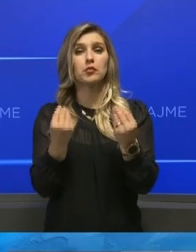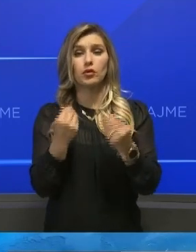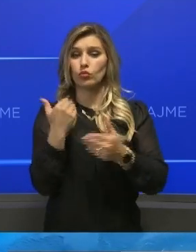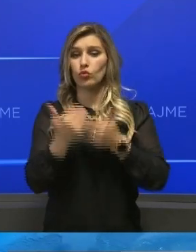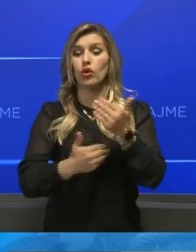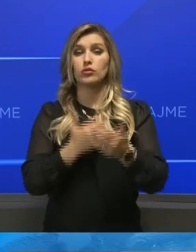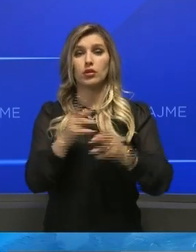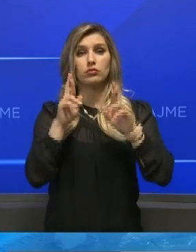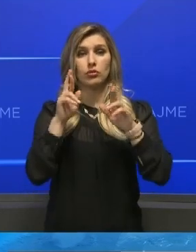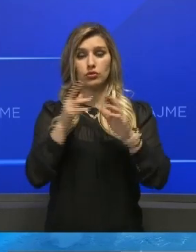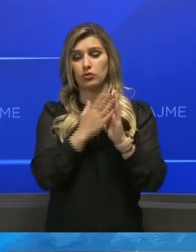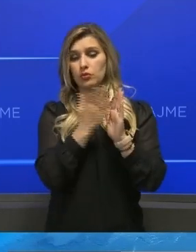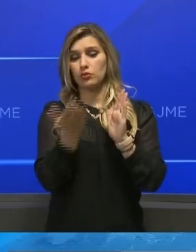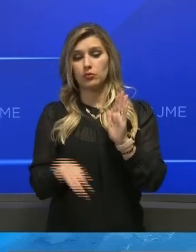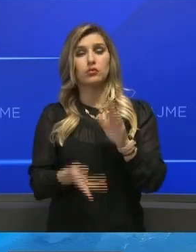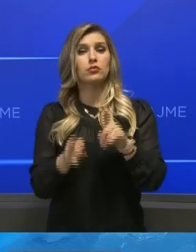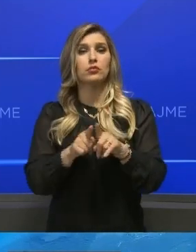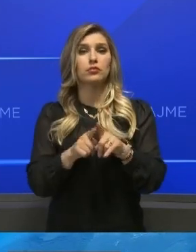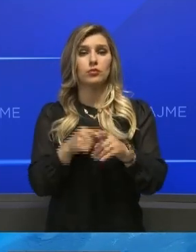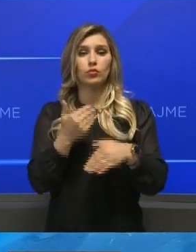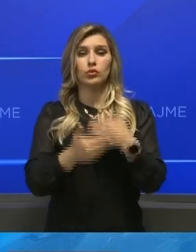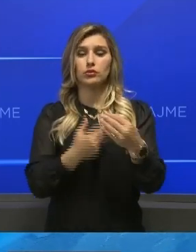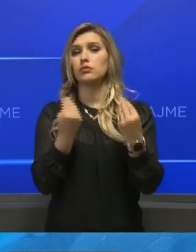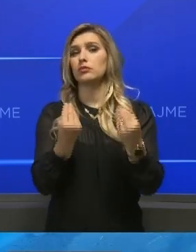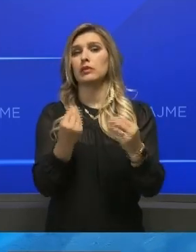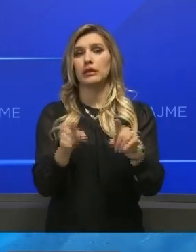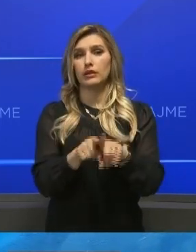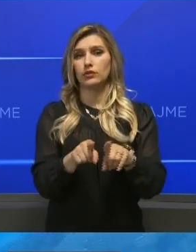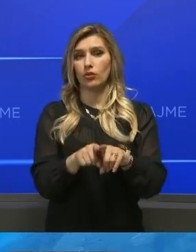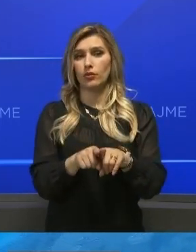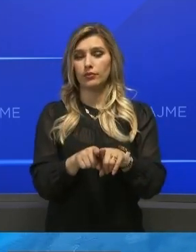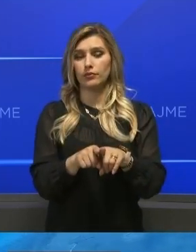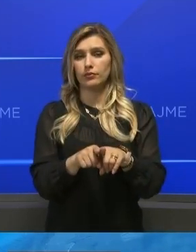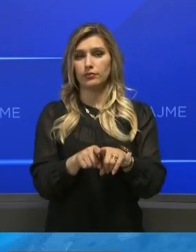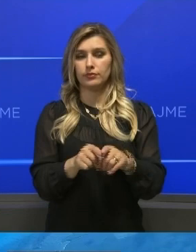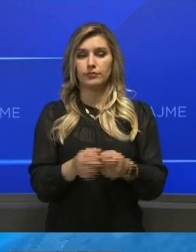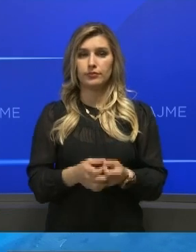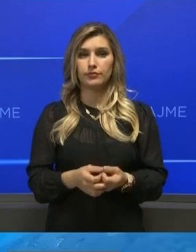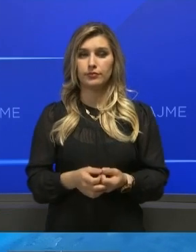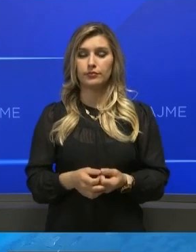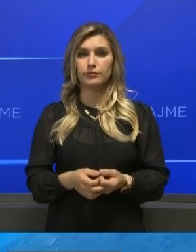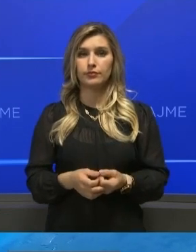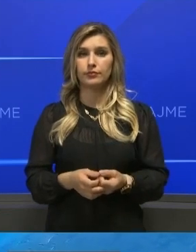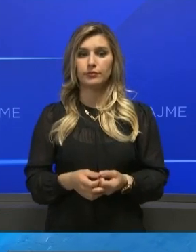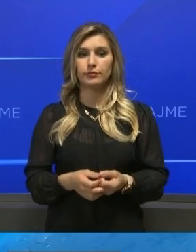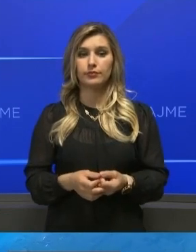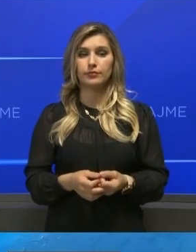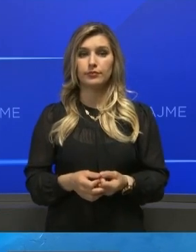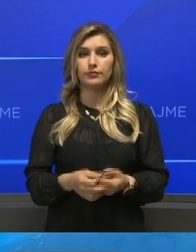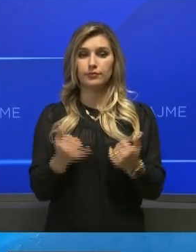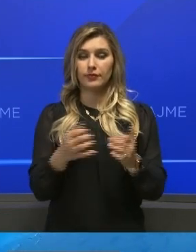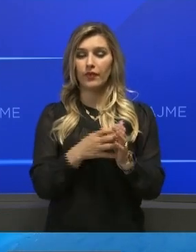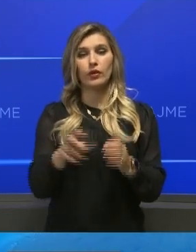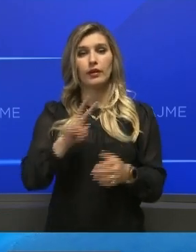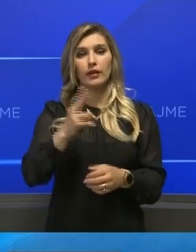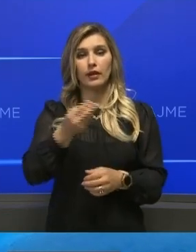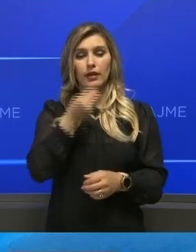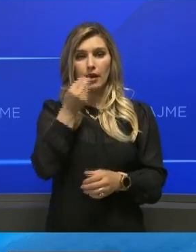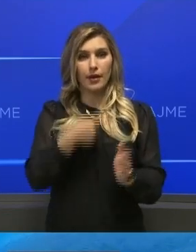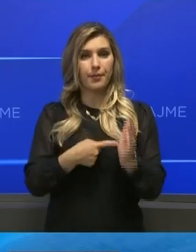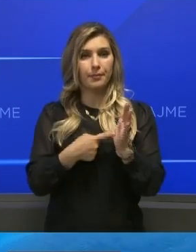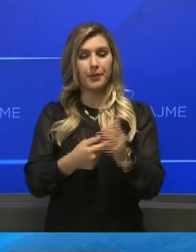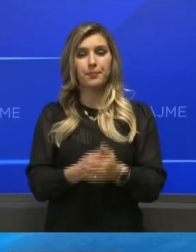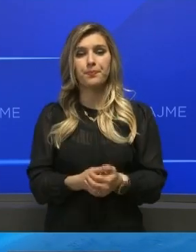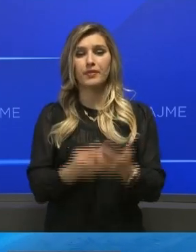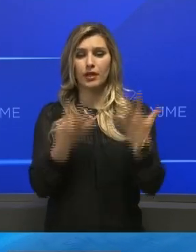shpesojmë që dhe pjesa ditës që është, do vazhdoj kështu të se qemin në këtë itinerar. Të të vazhdojmë tani me një informacion